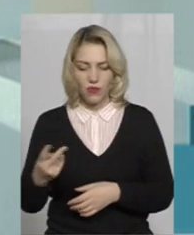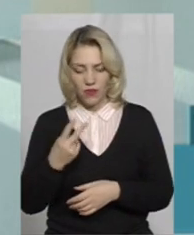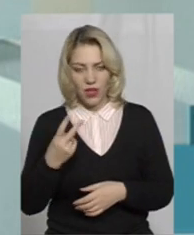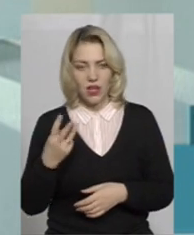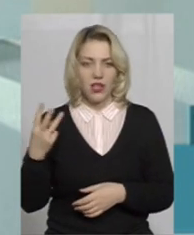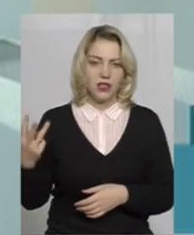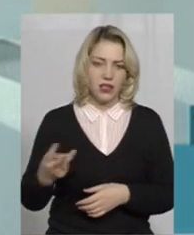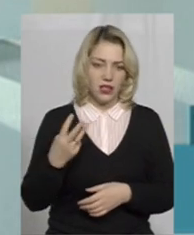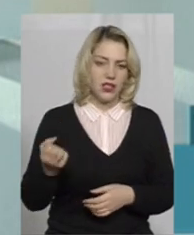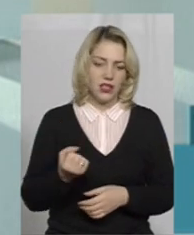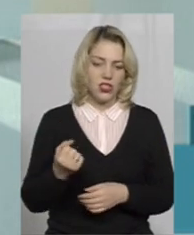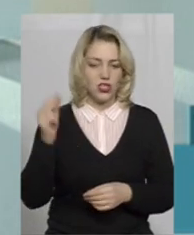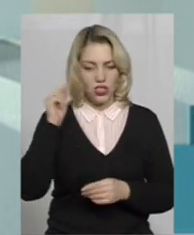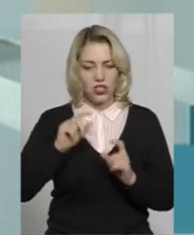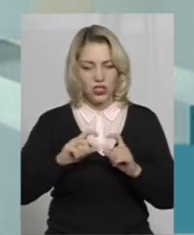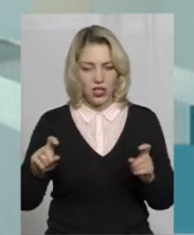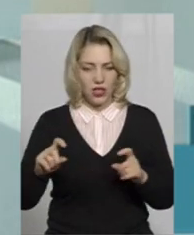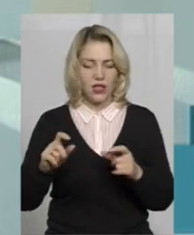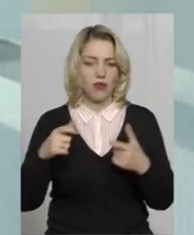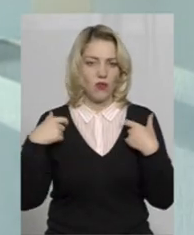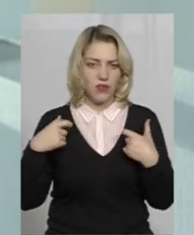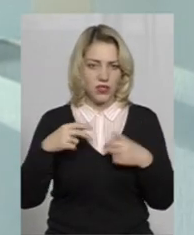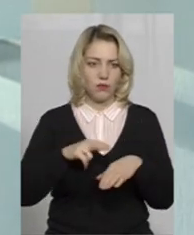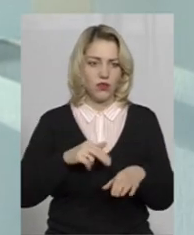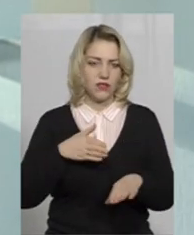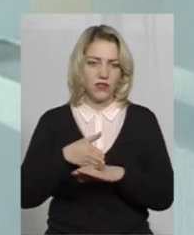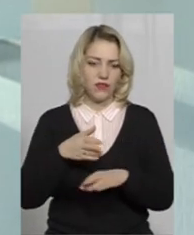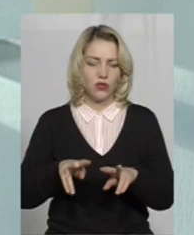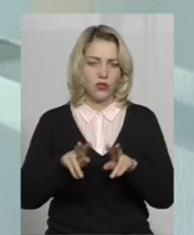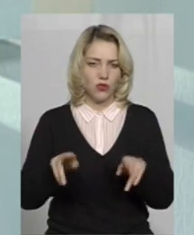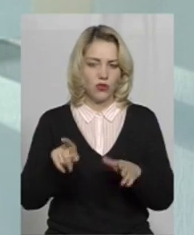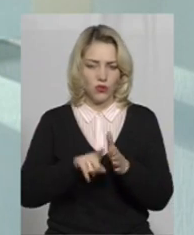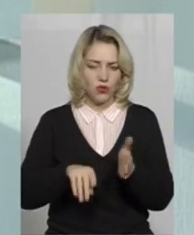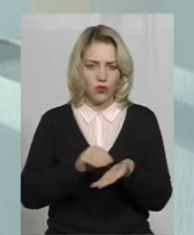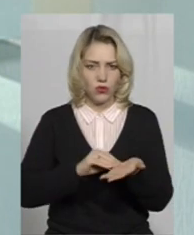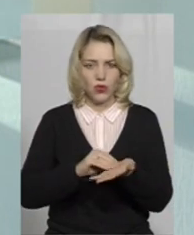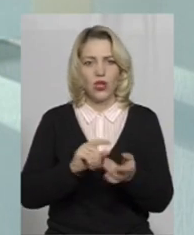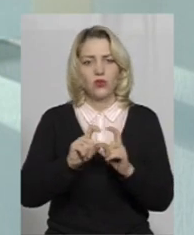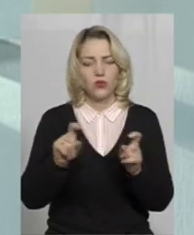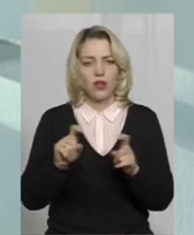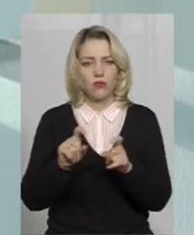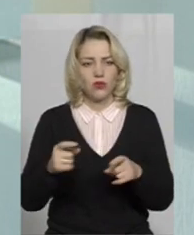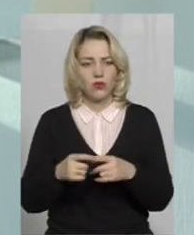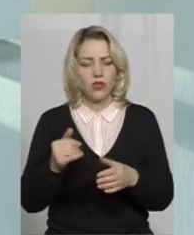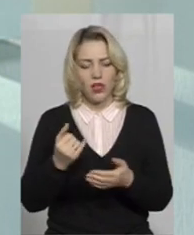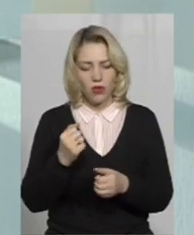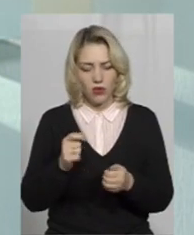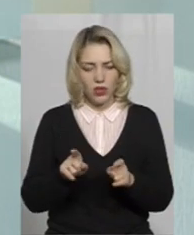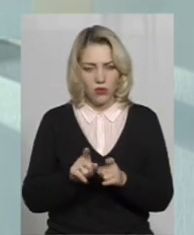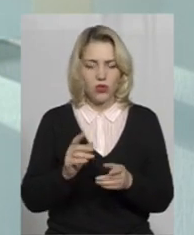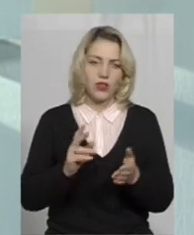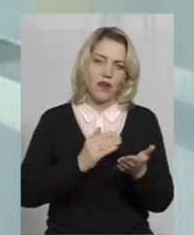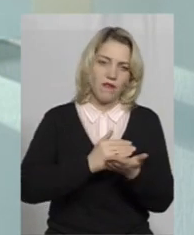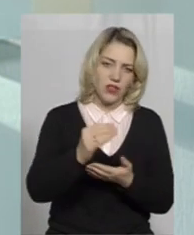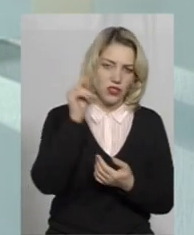шкільний офіцер поліції відвідує одну і ту саму школу. Окрім того, у ще є дошкільні навчальні заклади, які ми відвідуємо, а також вищі